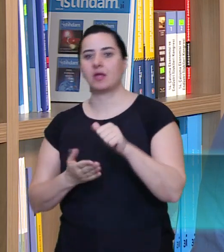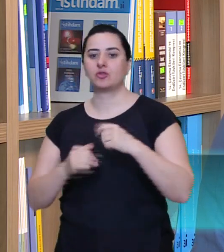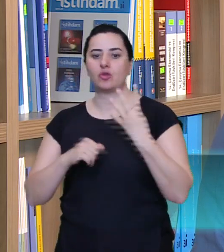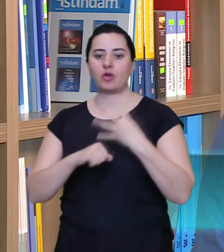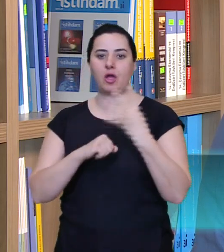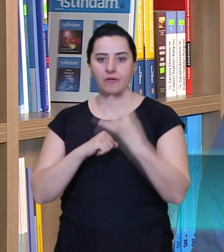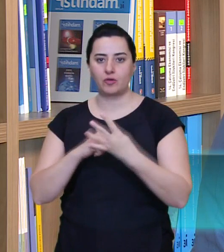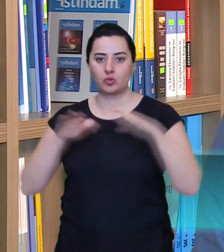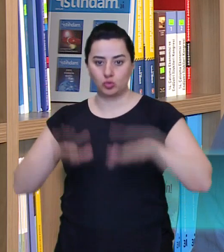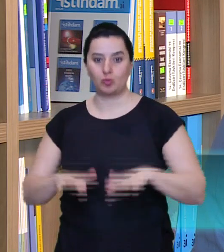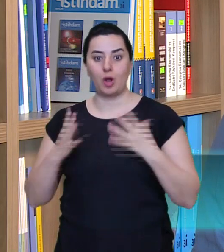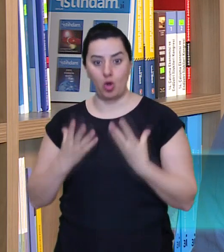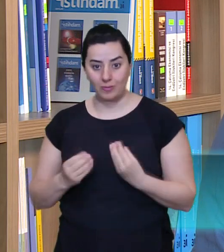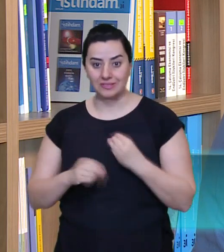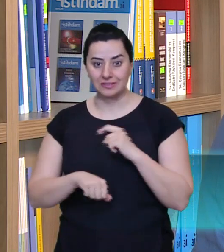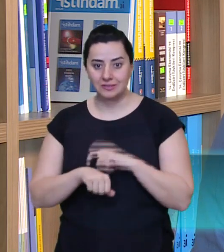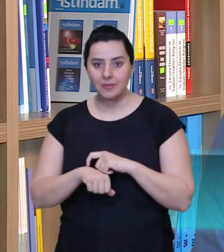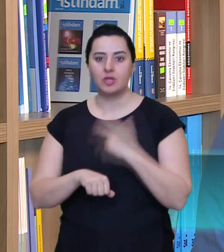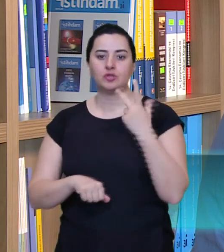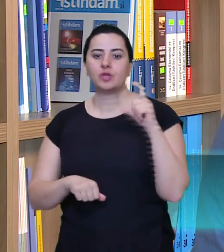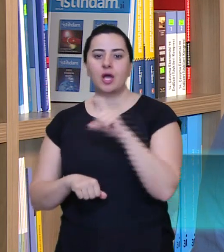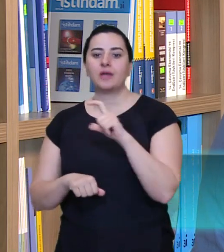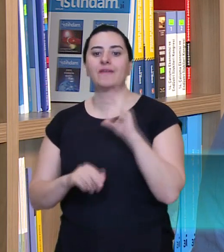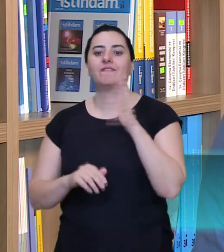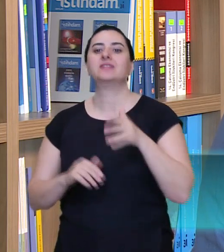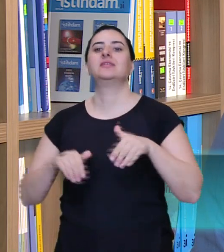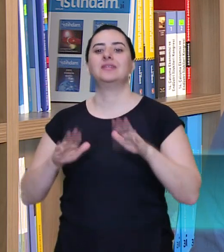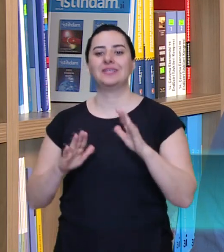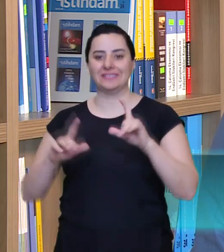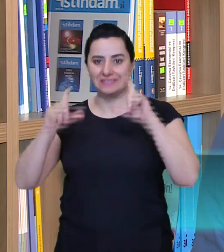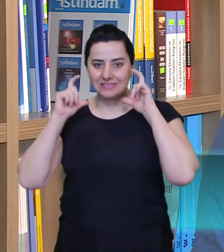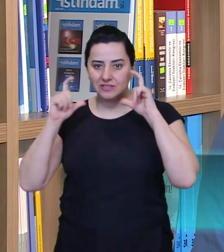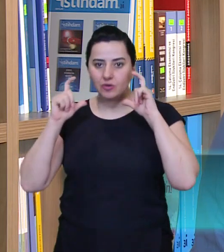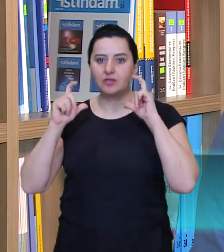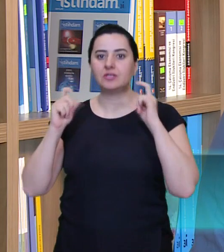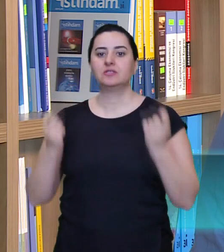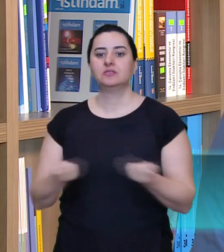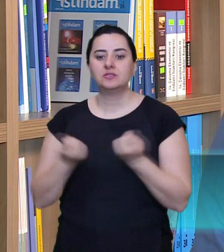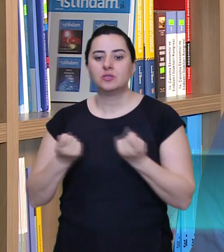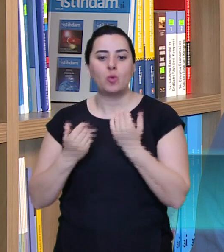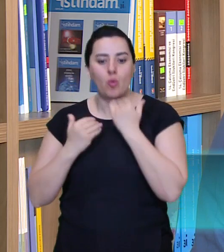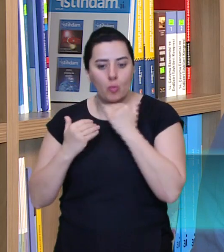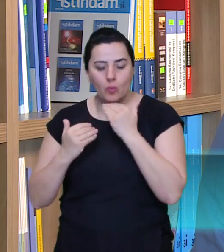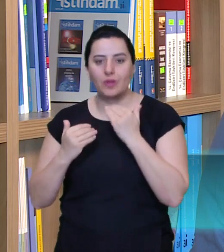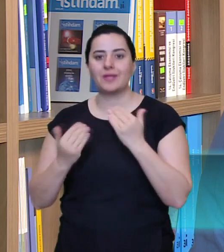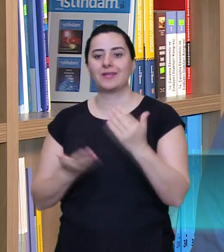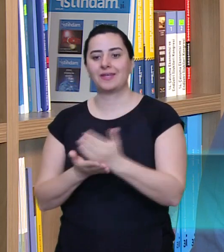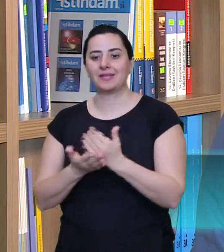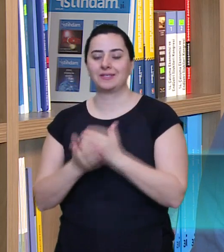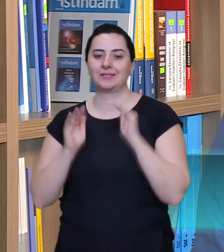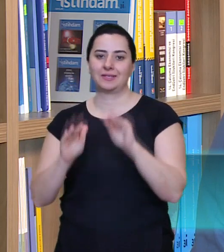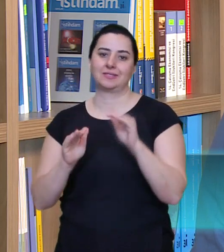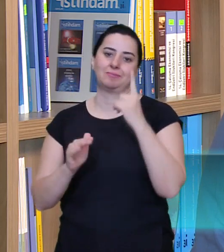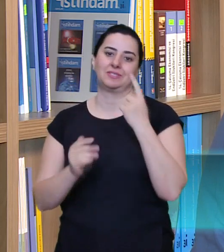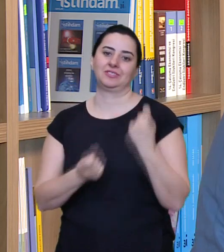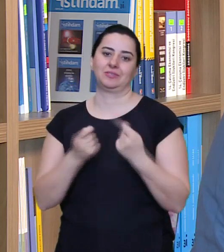en az 4 hafta süreyle durdurulması hallerinde 3 ayı geçmemek üzere sigortalılara çalışamadıkları dönem için gelir